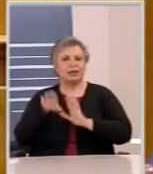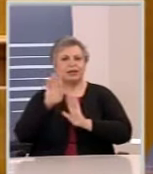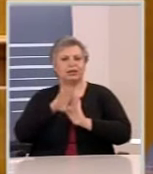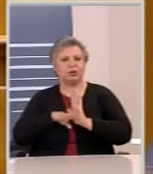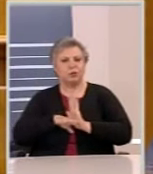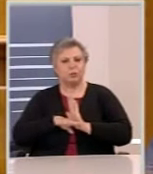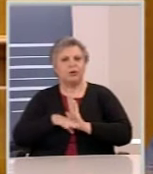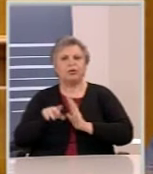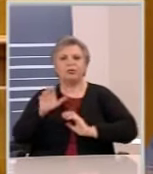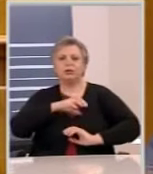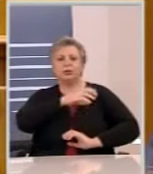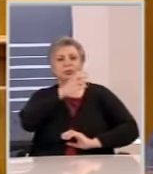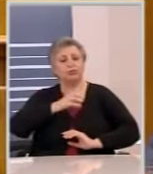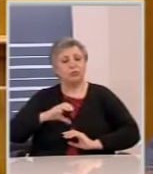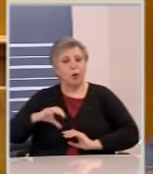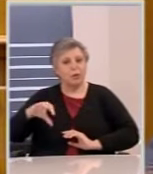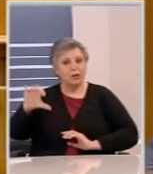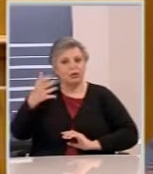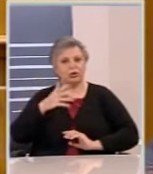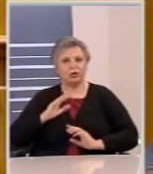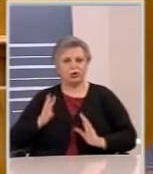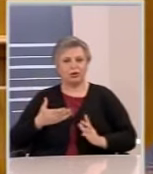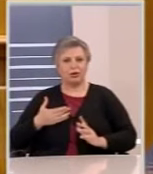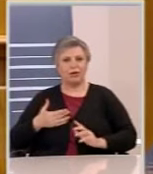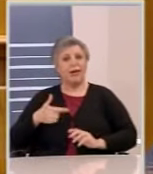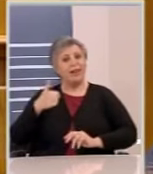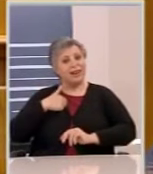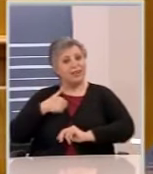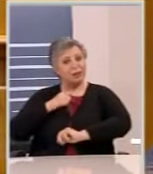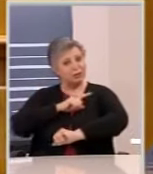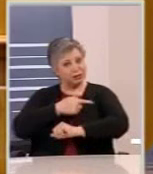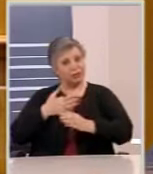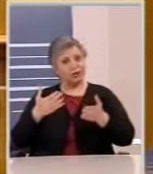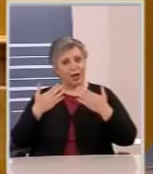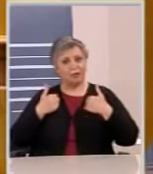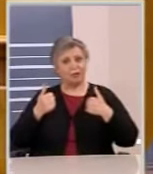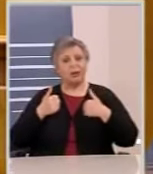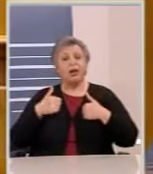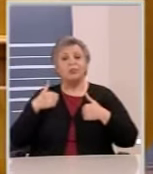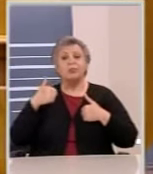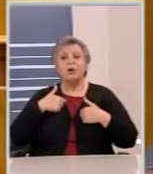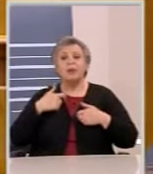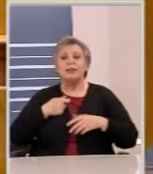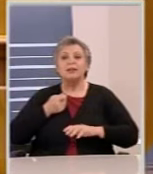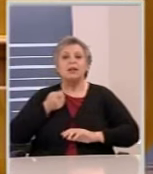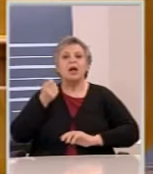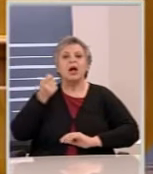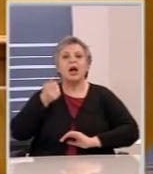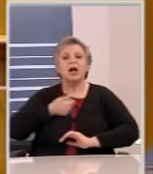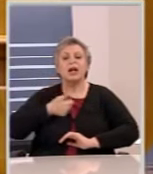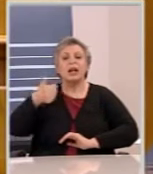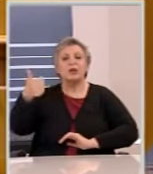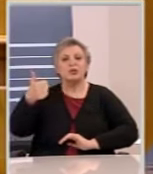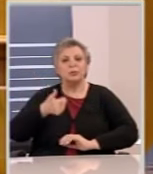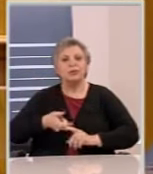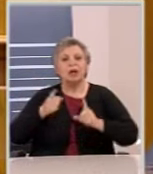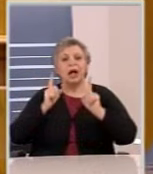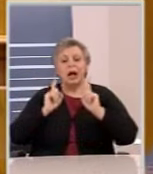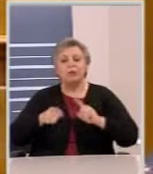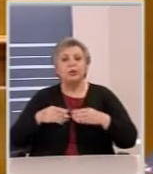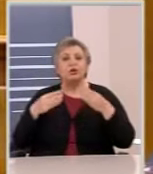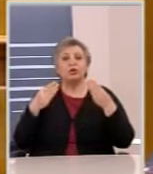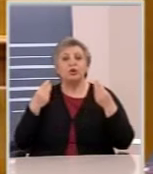γεωπολιτικό χώρο. Ανίκανη μια κυβέρνηση που βάζει το χρέος επί των τύπων των ύλων και αναμένεται απόφαση για το χρέος. Και